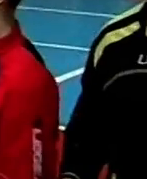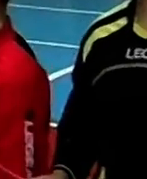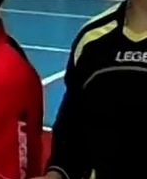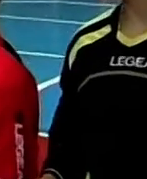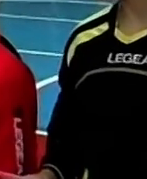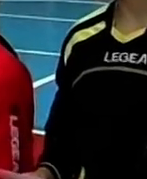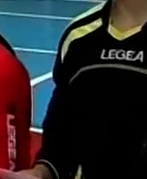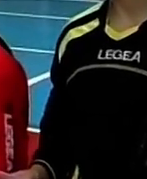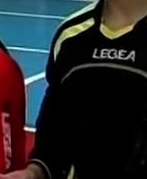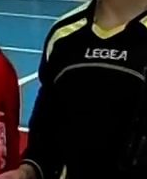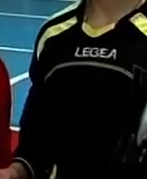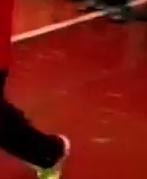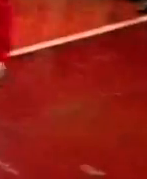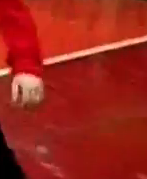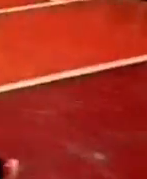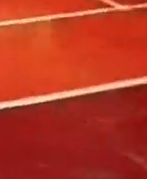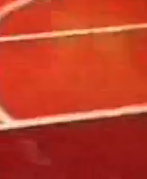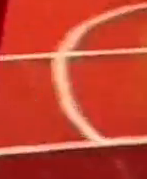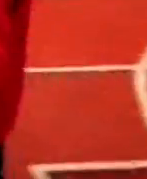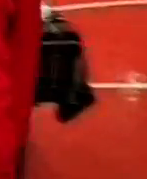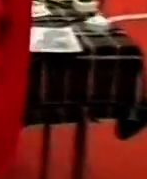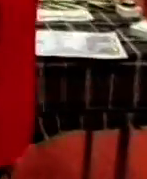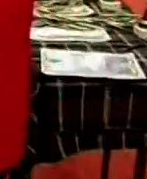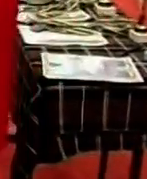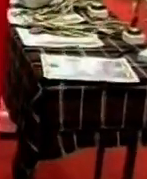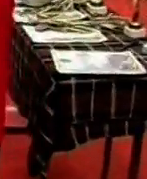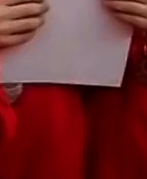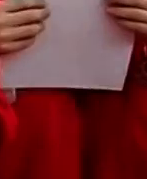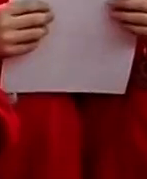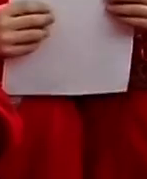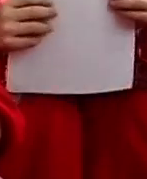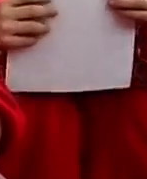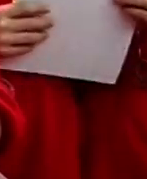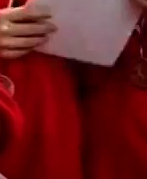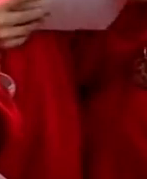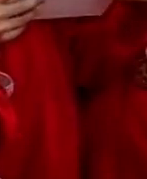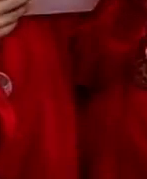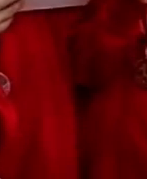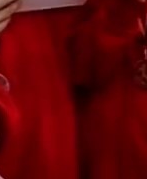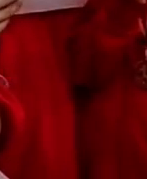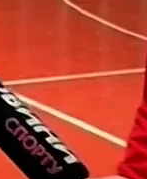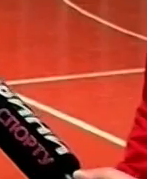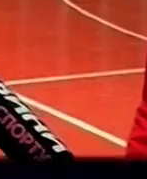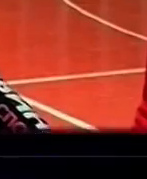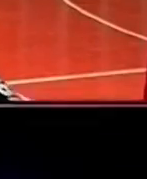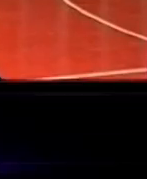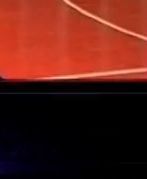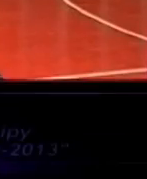призи і кращі гравці. Так, кращим бомбардиром турніру з дев'ятьма голами став нападник спартаківської команди Богдан Гора.